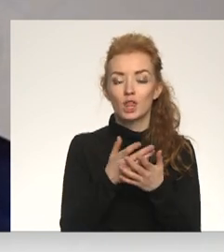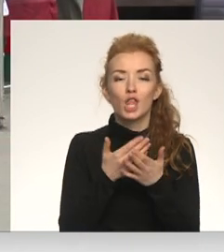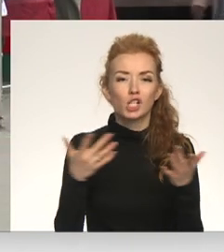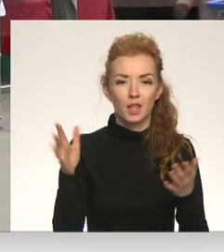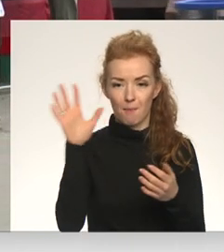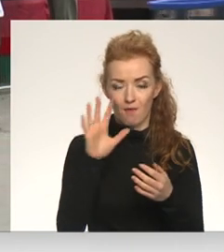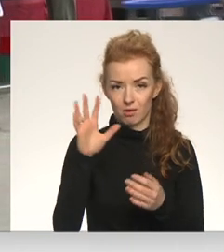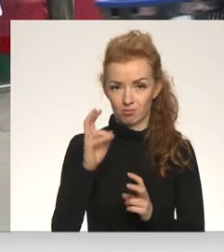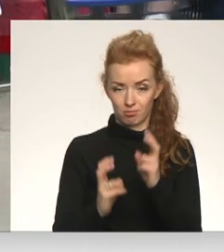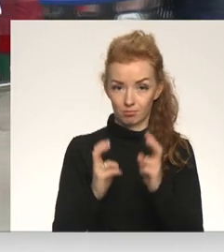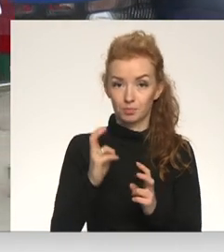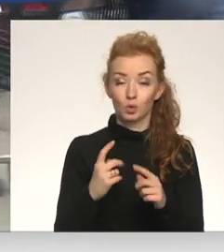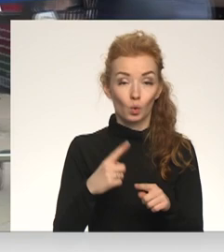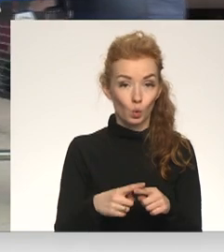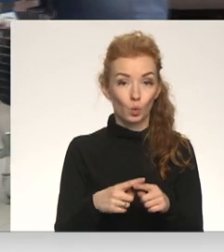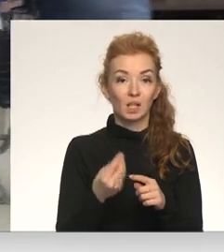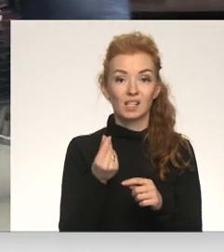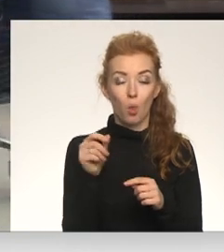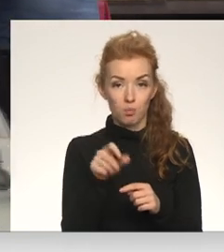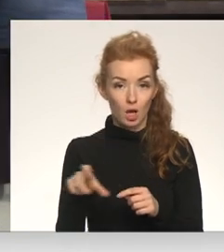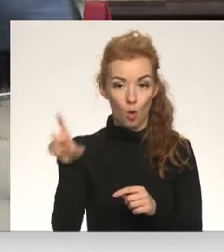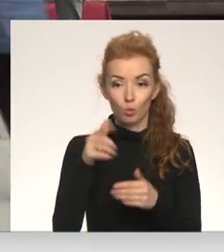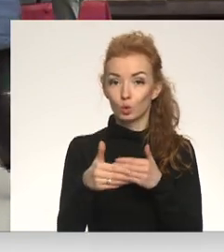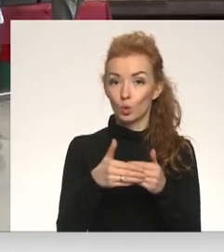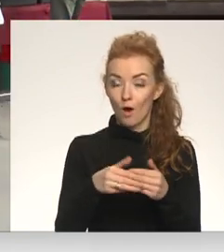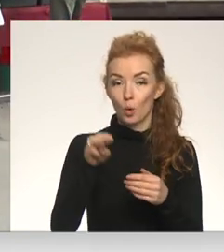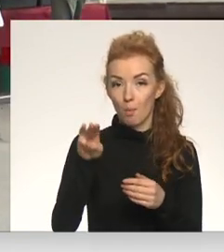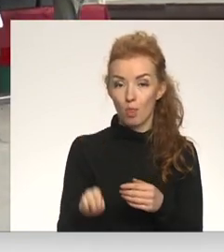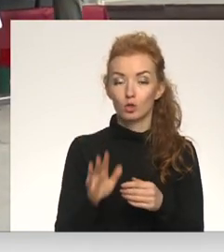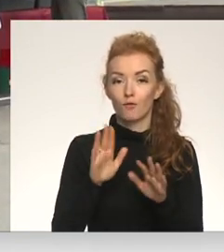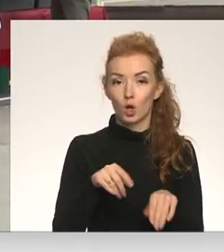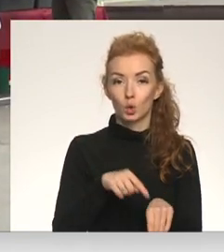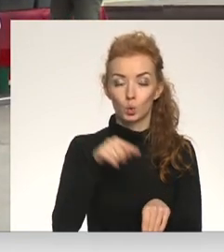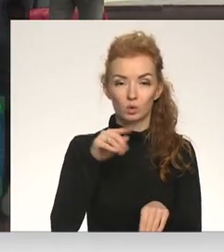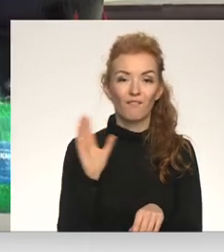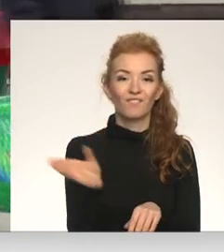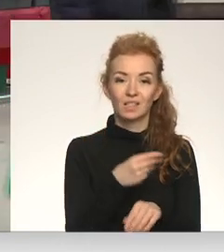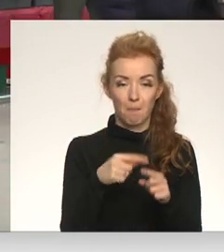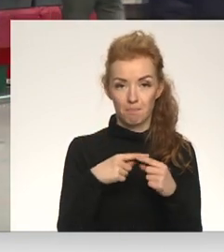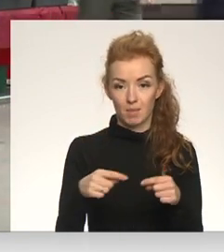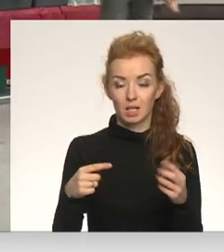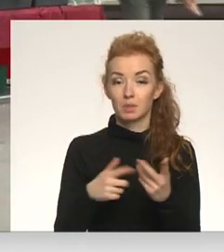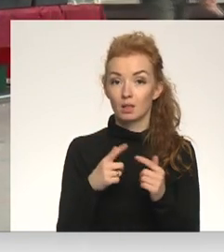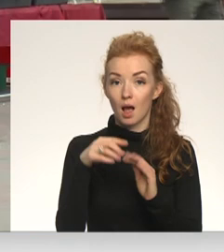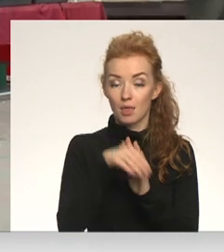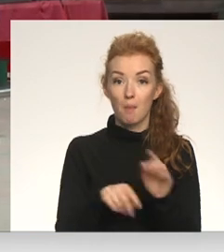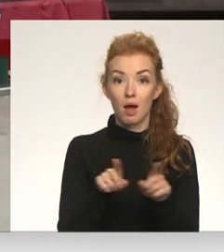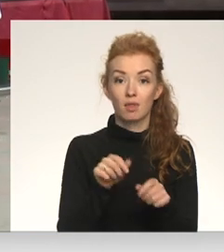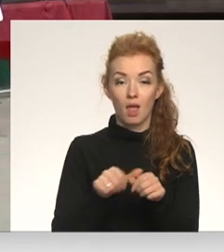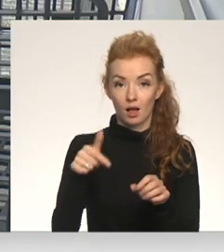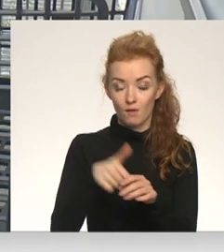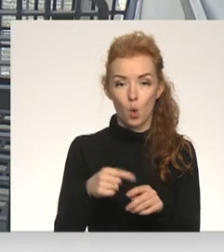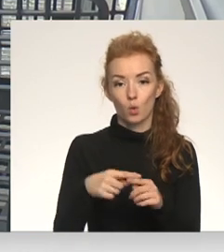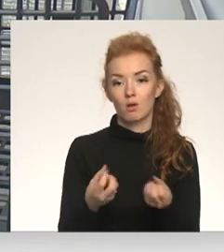vienībām. Speciāli stādzīst, ka cenu pieaugums tuvākļos menšos būs jūtams visām precēm. To step arī degvielai un